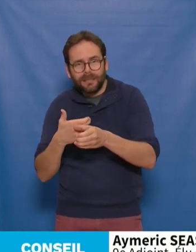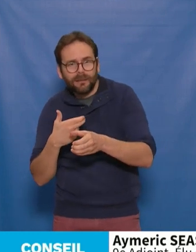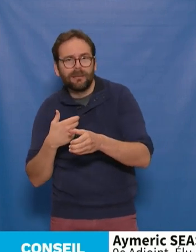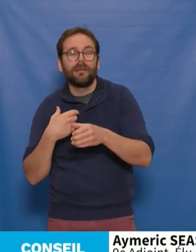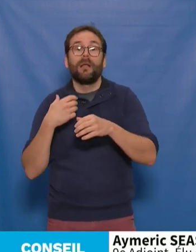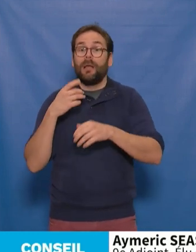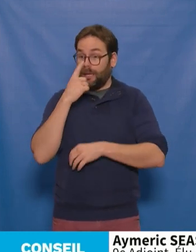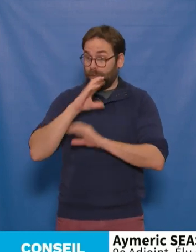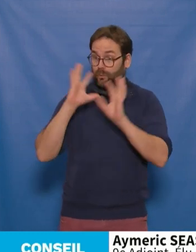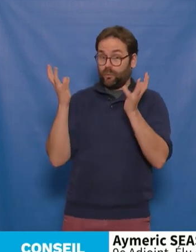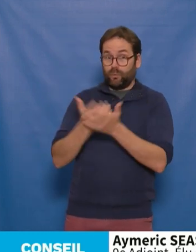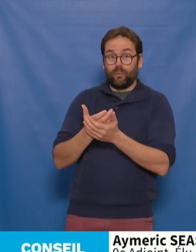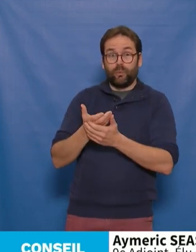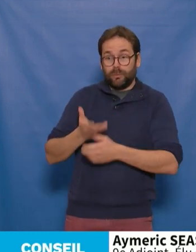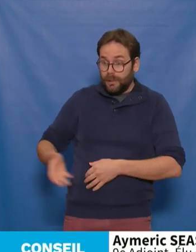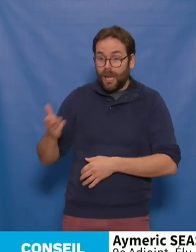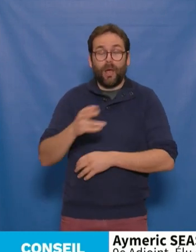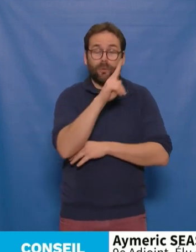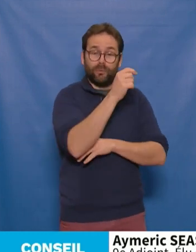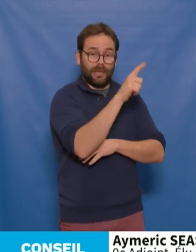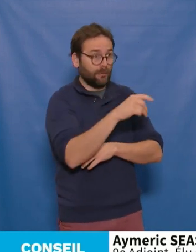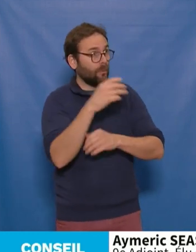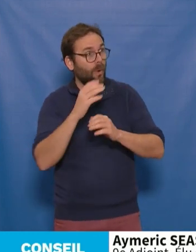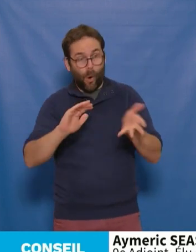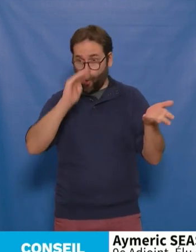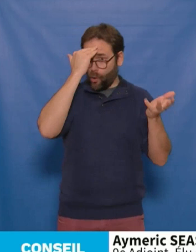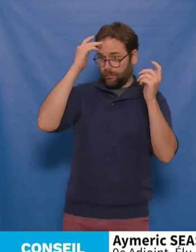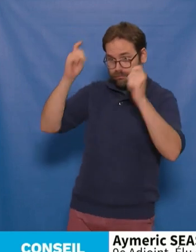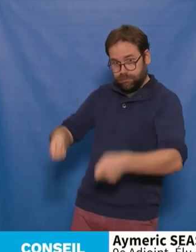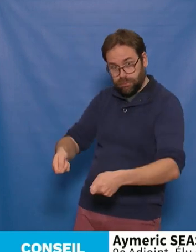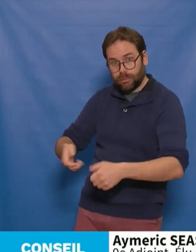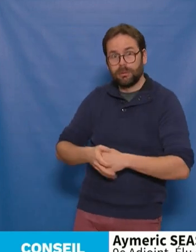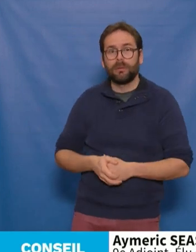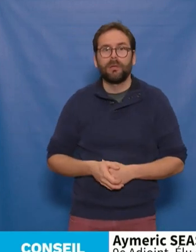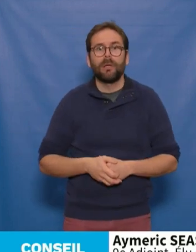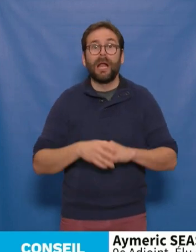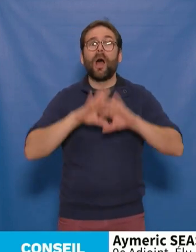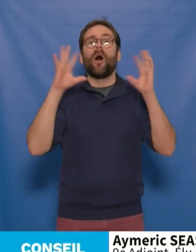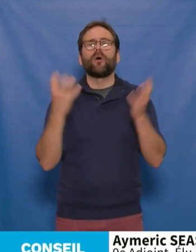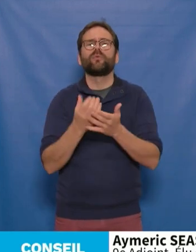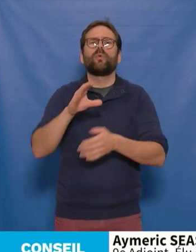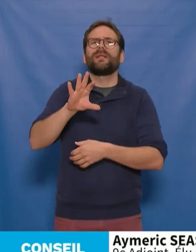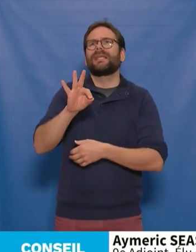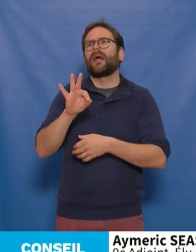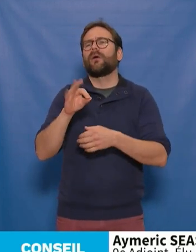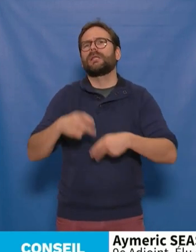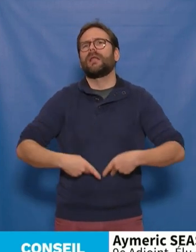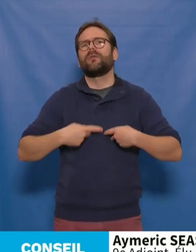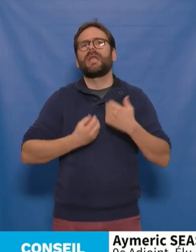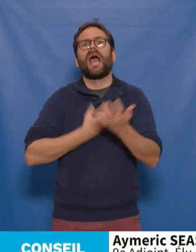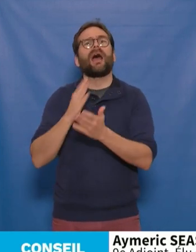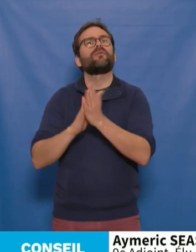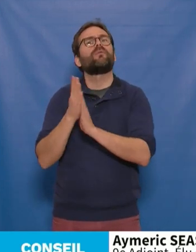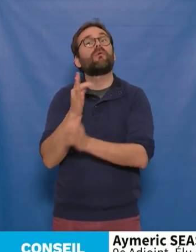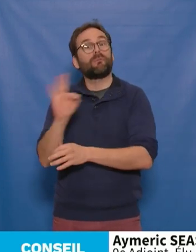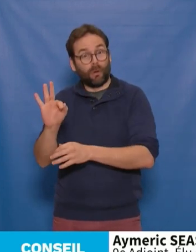mondial de l'UNESCO. Il y a une cinquantaine d'ateliers d'art du feu en France, parmi lesquels l